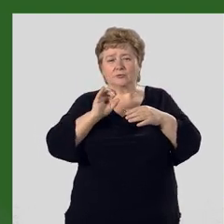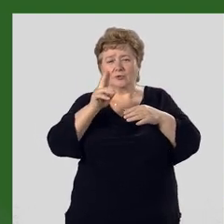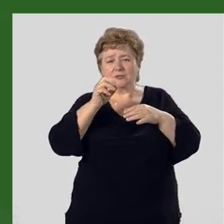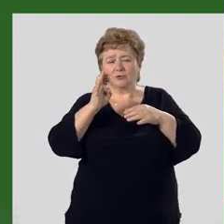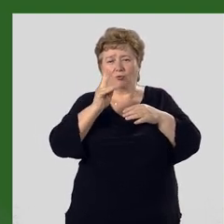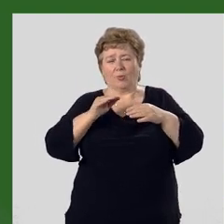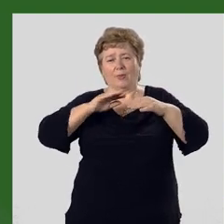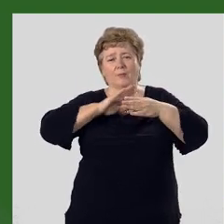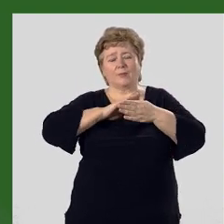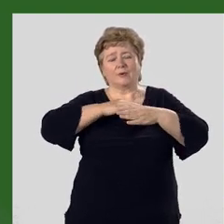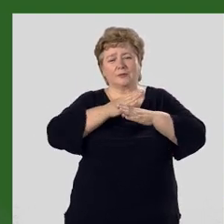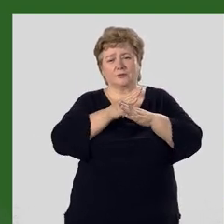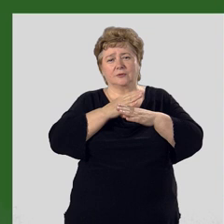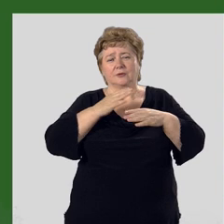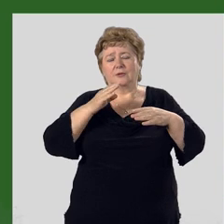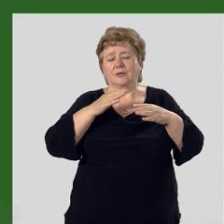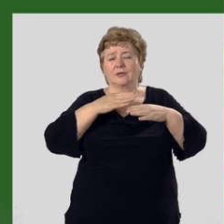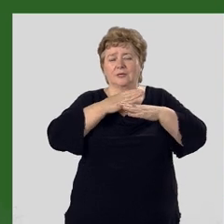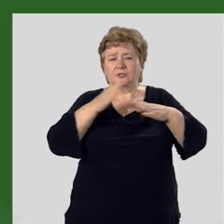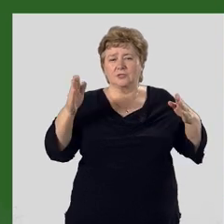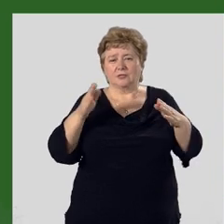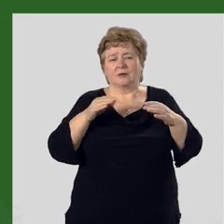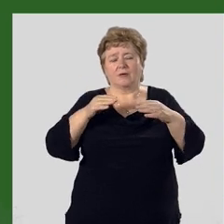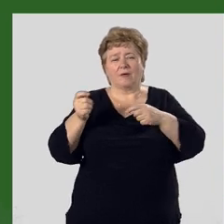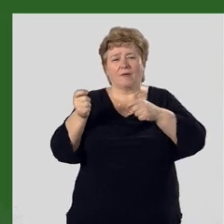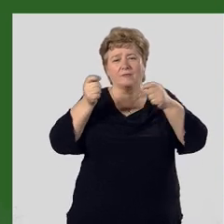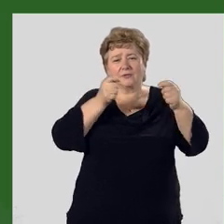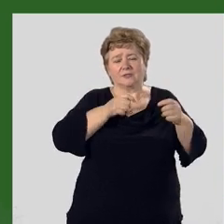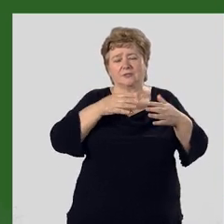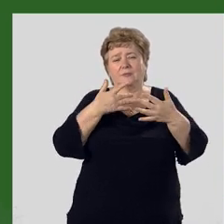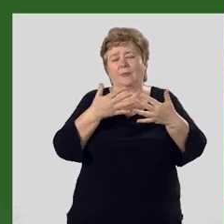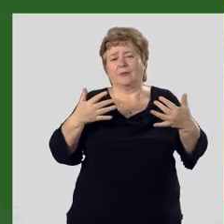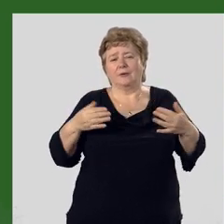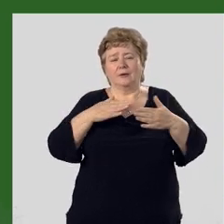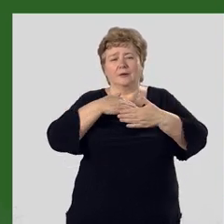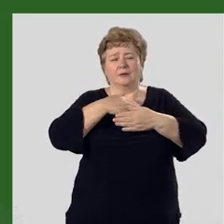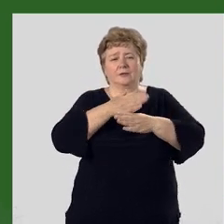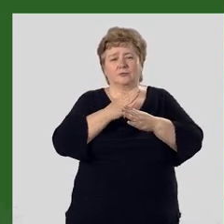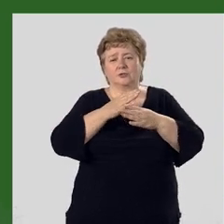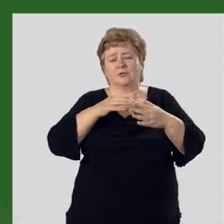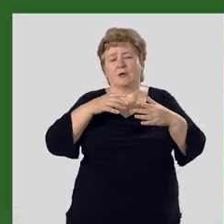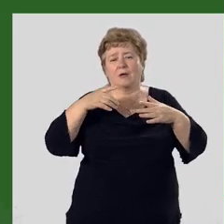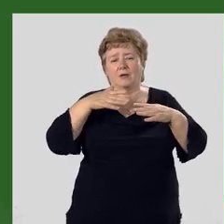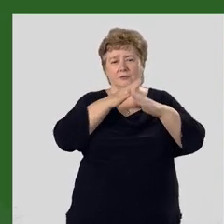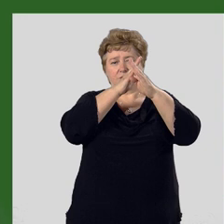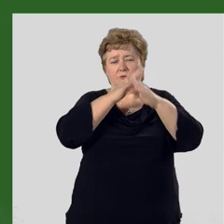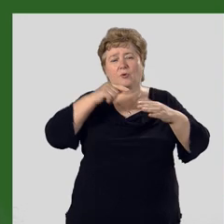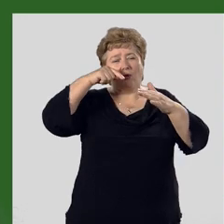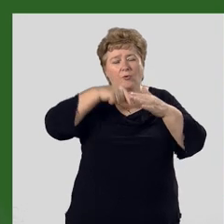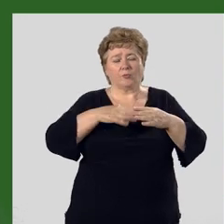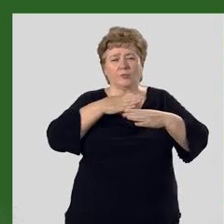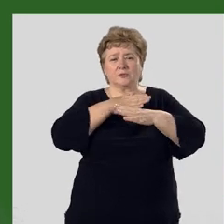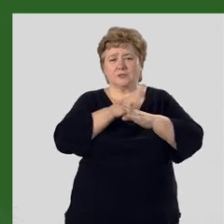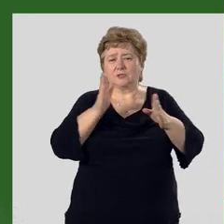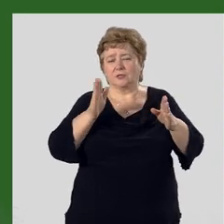разрушением. Эрозионное расчленение выносило материалы разрушения с гор. Глубина